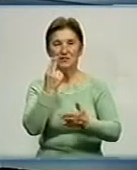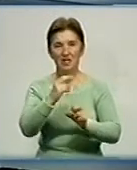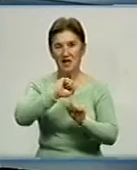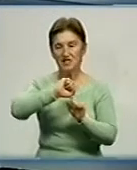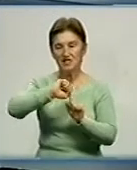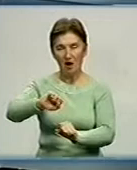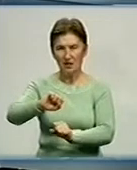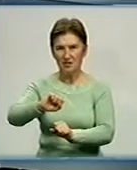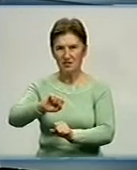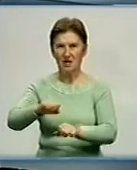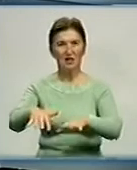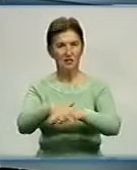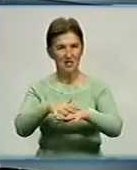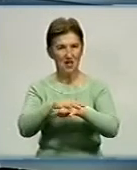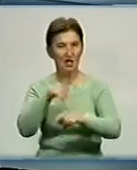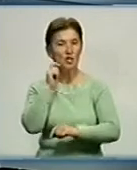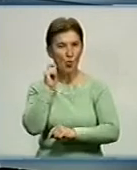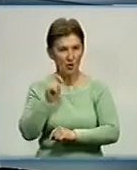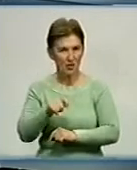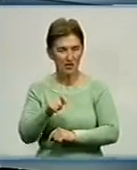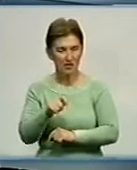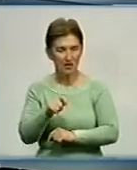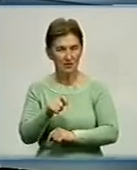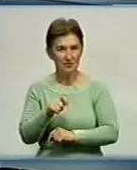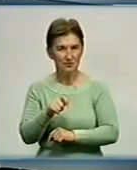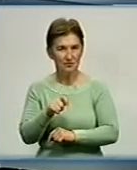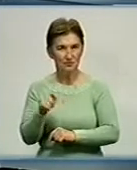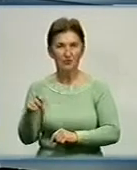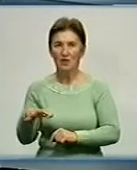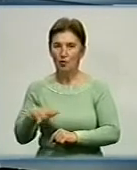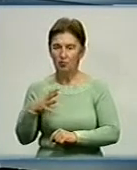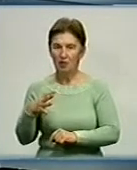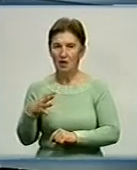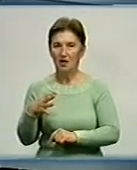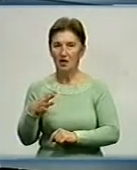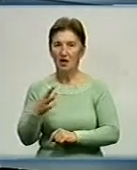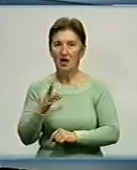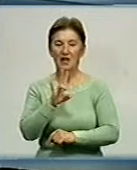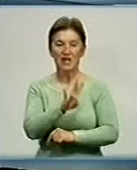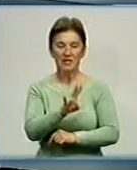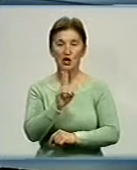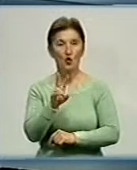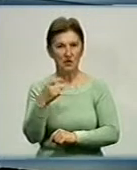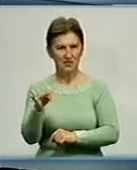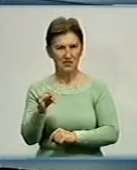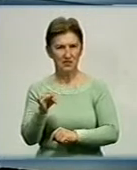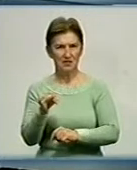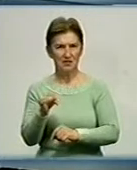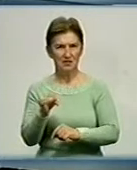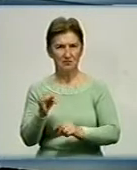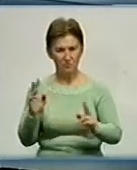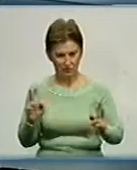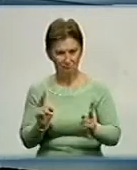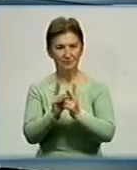населення в Україні». Була Наталя Королевська сприйнята надзвичайно гарно